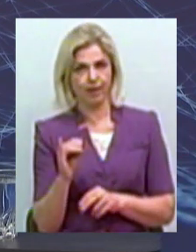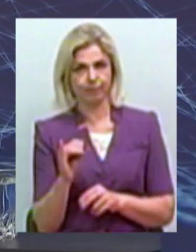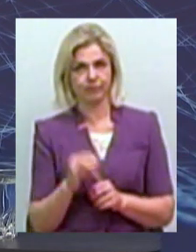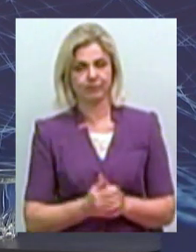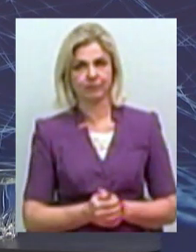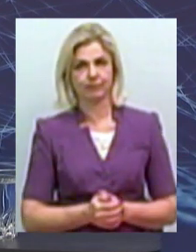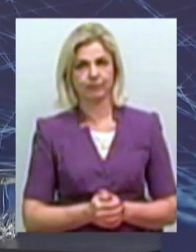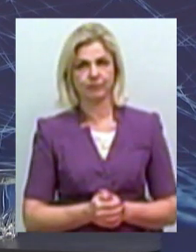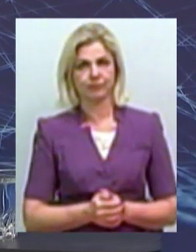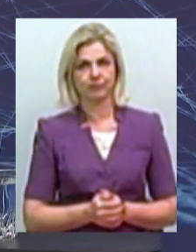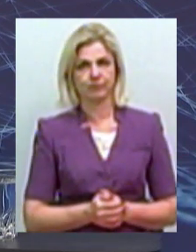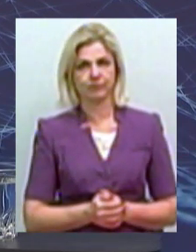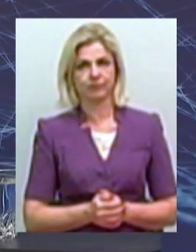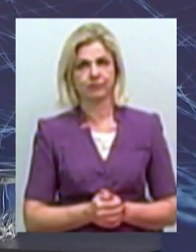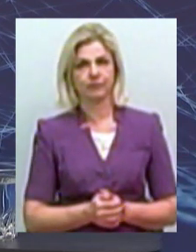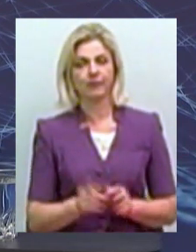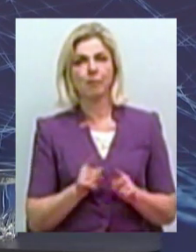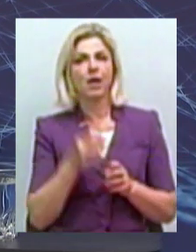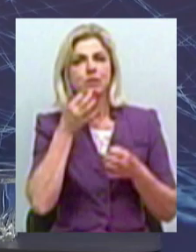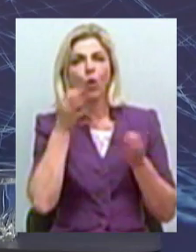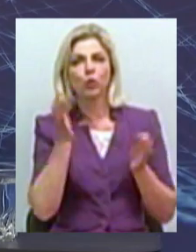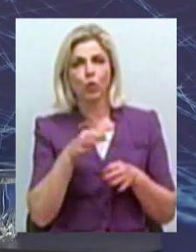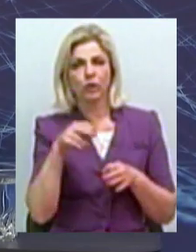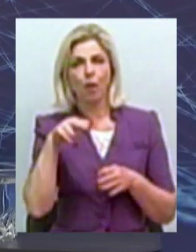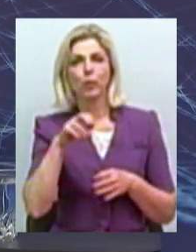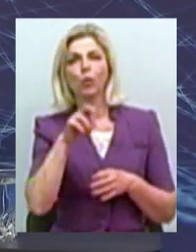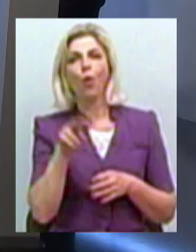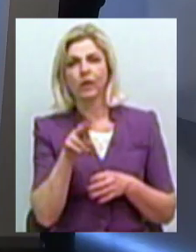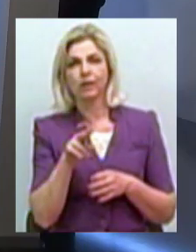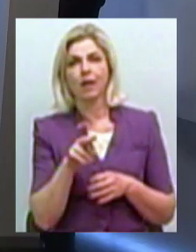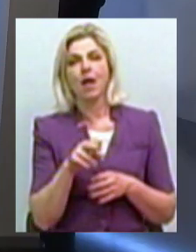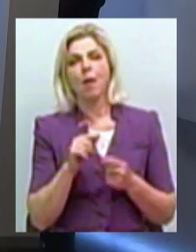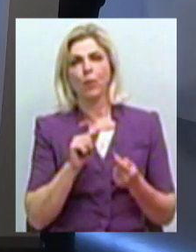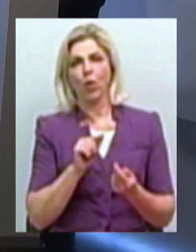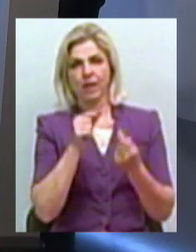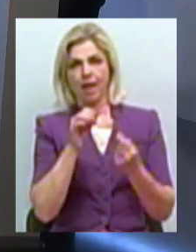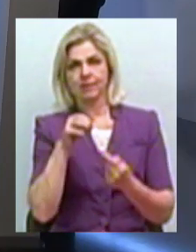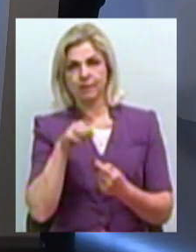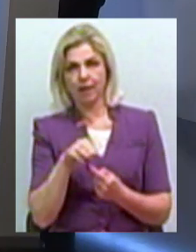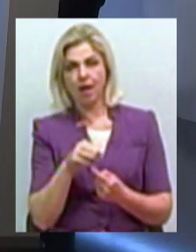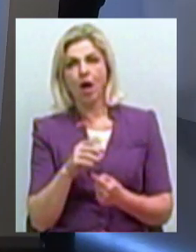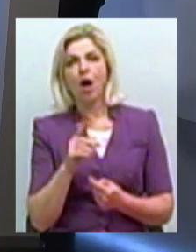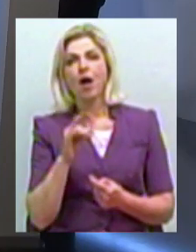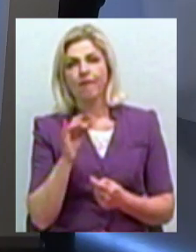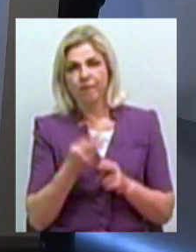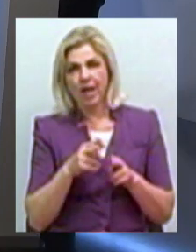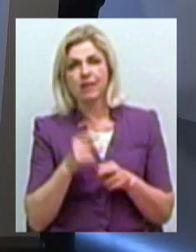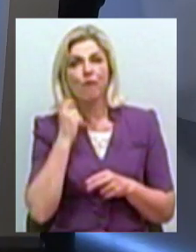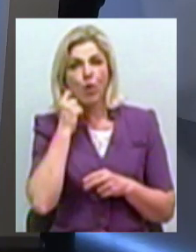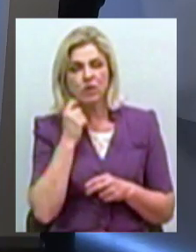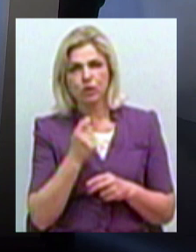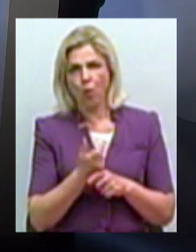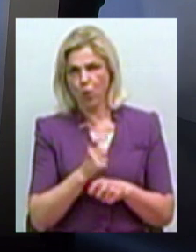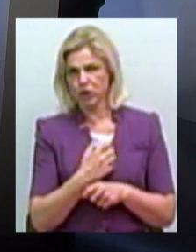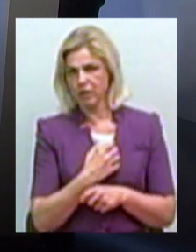І оцей солодкий плод, як ви кажете, протест, він у підлітковому віці дуже актуалізується.